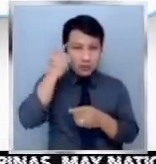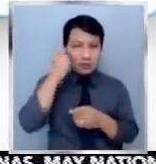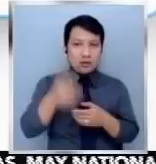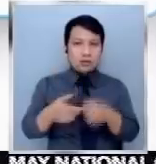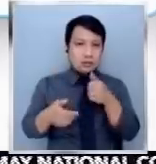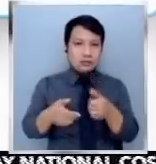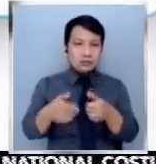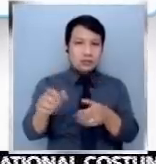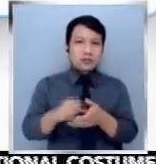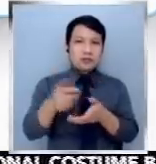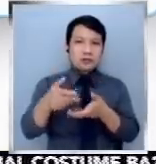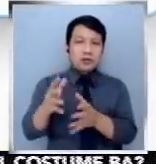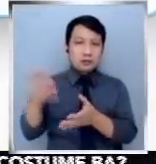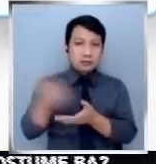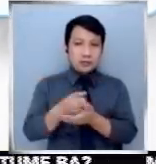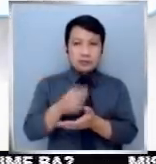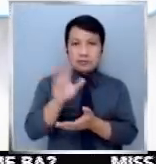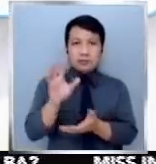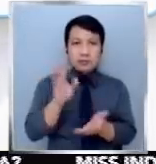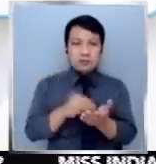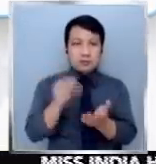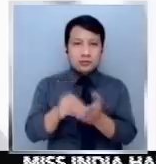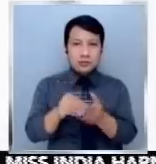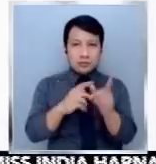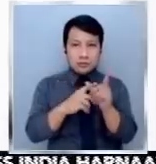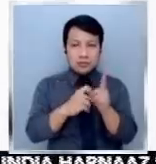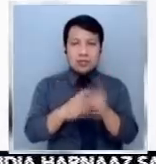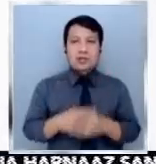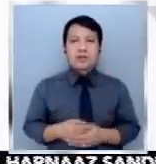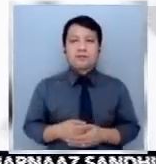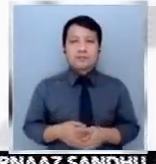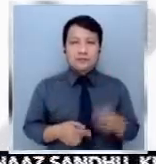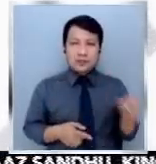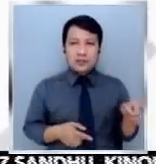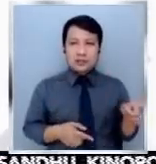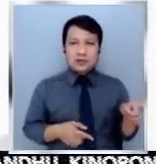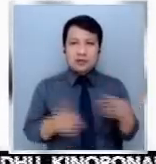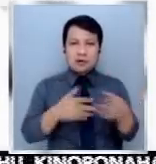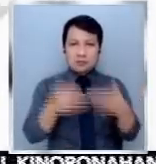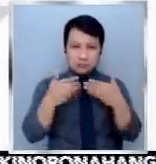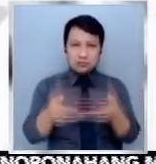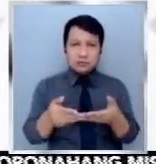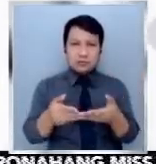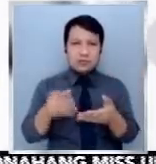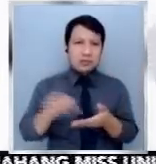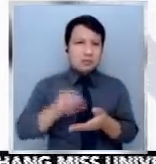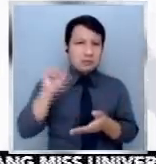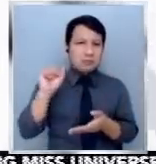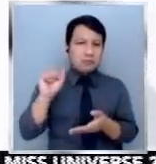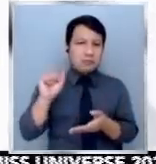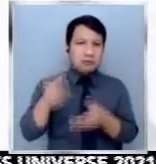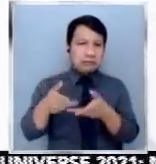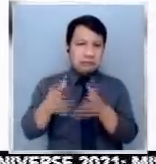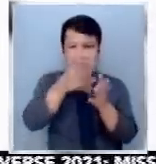pagkakataong makakuha ng 50 million na syringes. Sinabi ni Lakson kung patuloy raw ang dropping the ball ng mga health officials